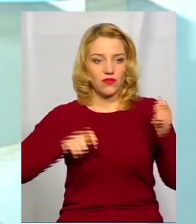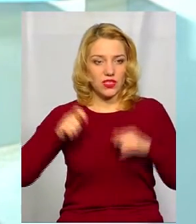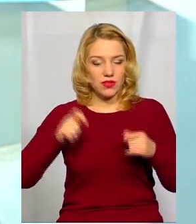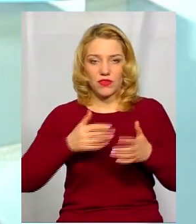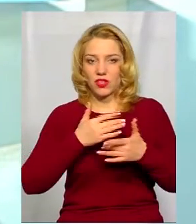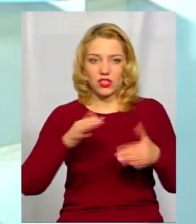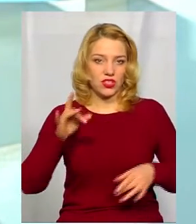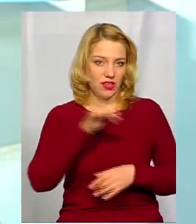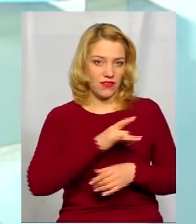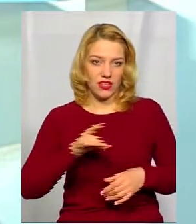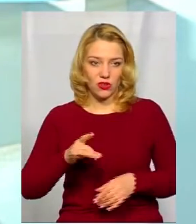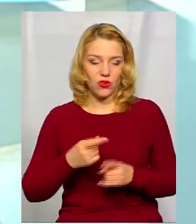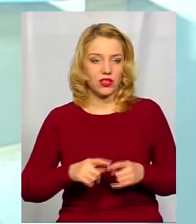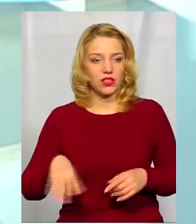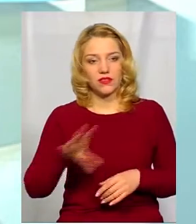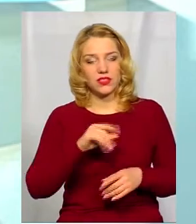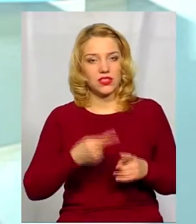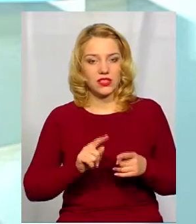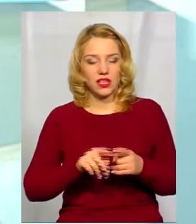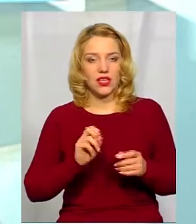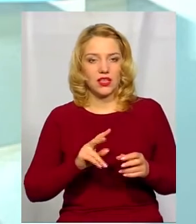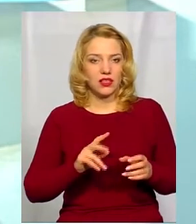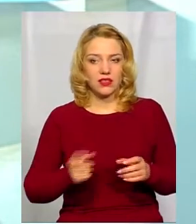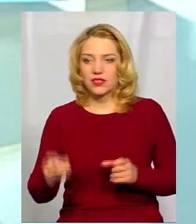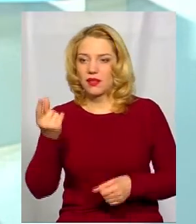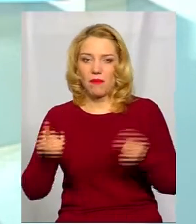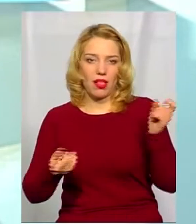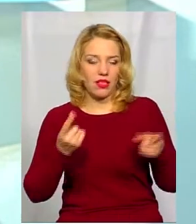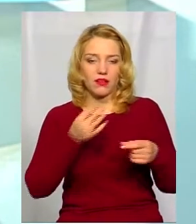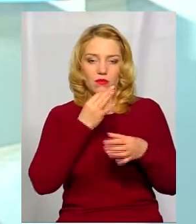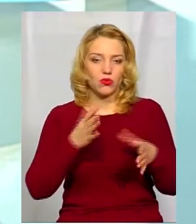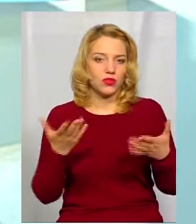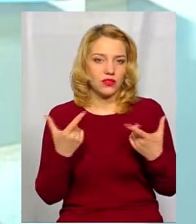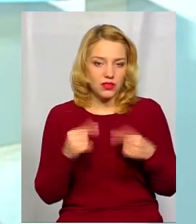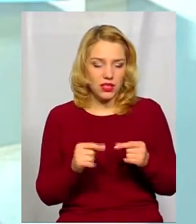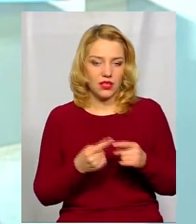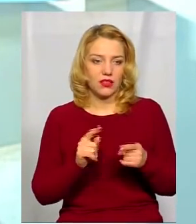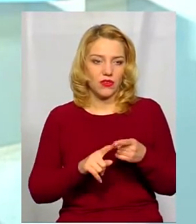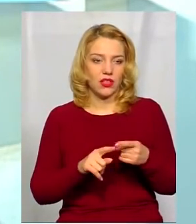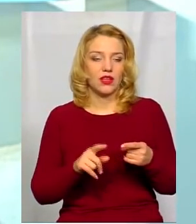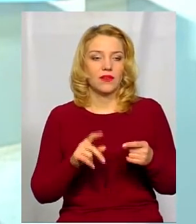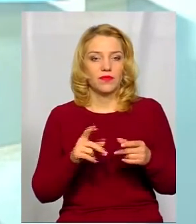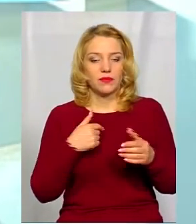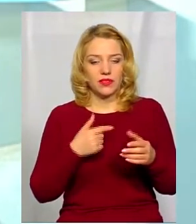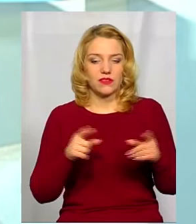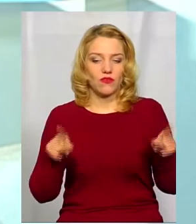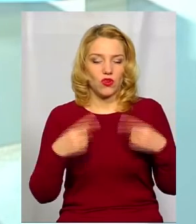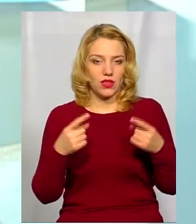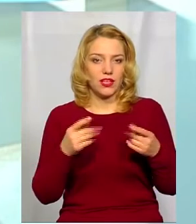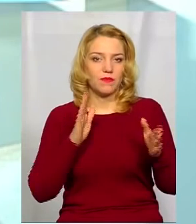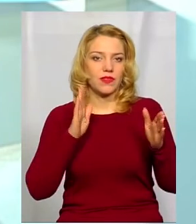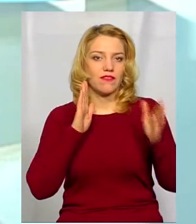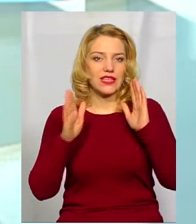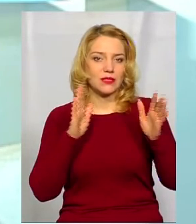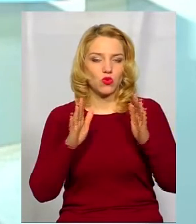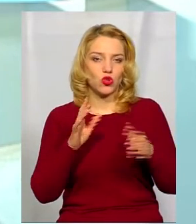чому в різних регіонах. І ці всі спалахи будь-де, вони всі сходяться, ось яким ми створили сторіночку на Фейсбуці також,